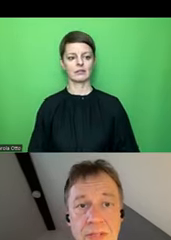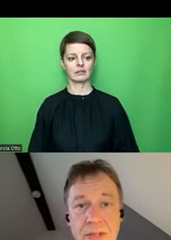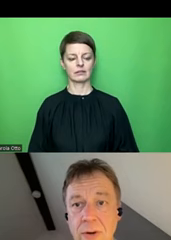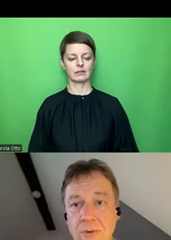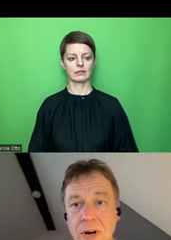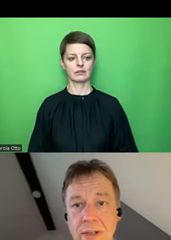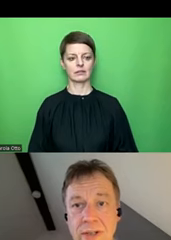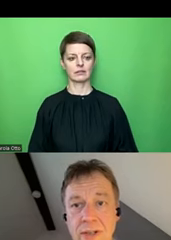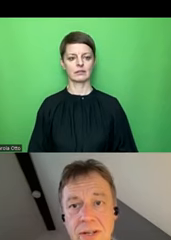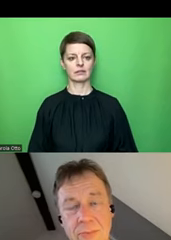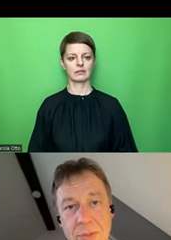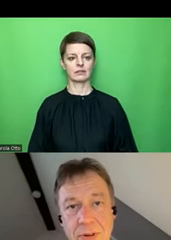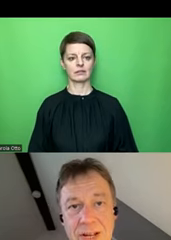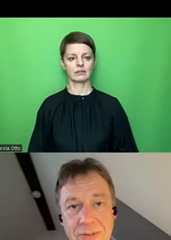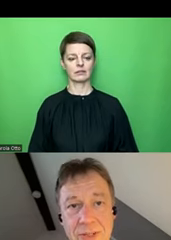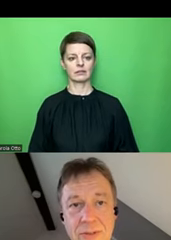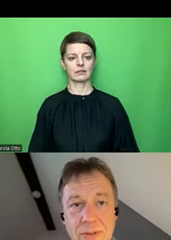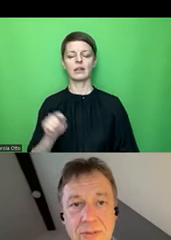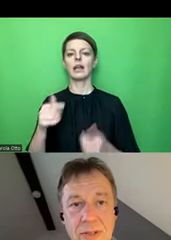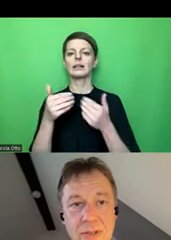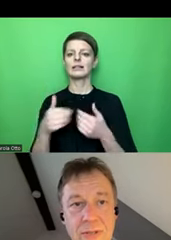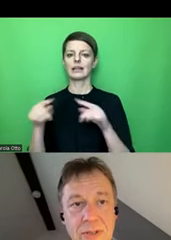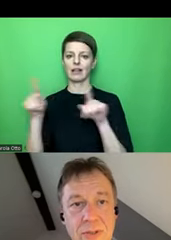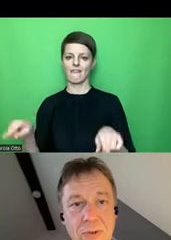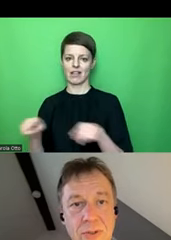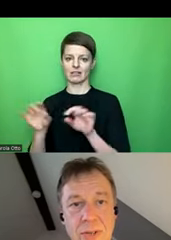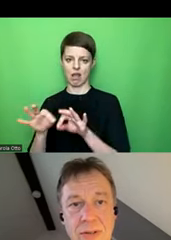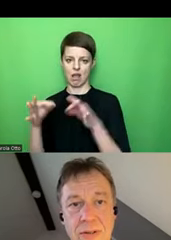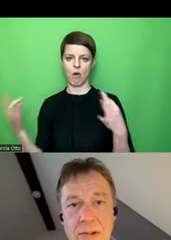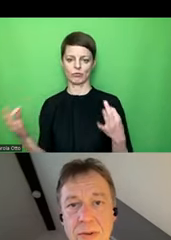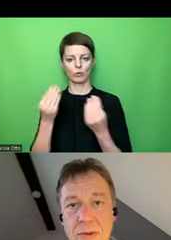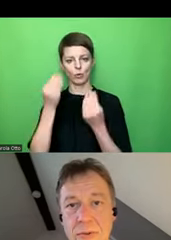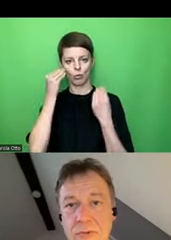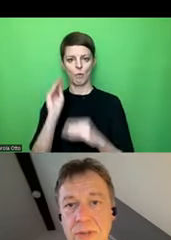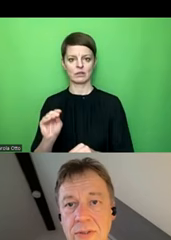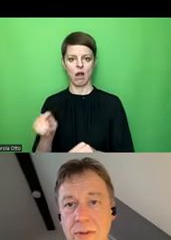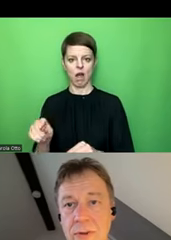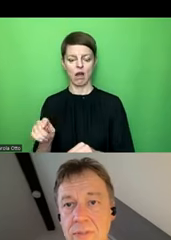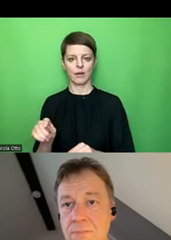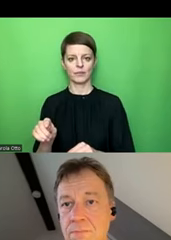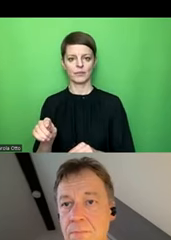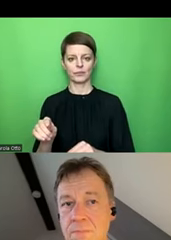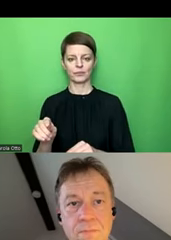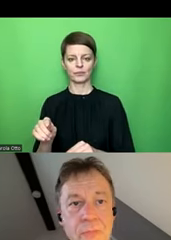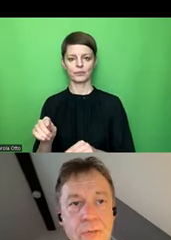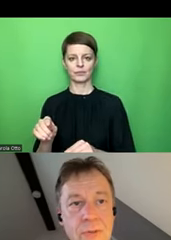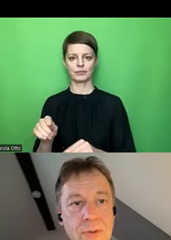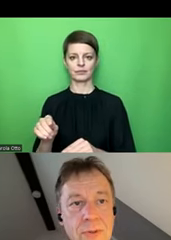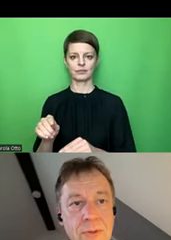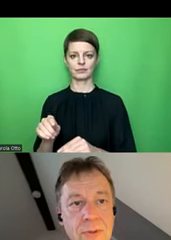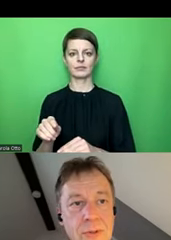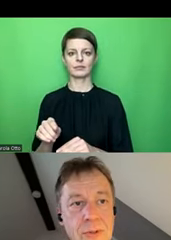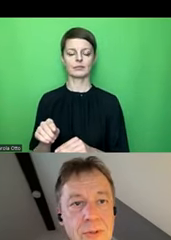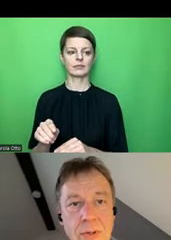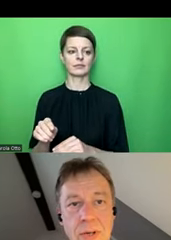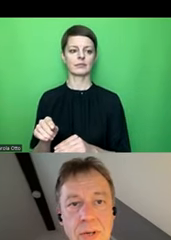den hier aufmachen, in einem separaten Fenster, das wäre dann wichtig, ein Kommentar, Fenster, wo